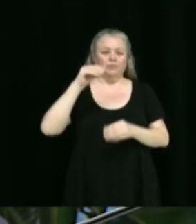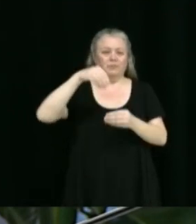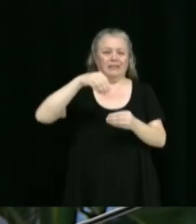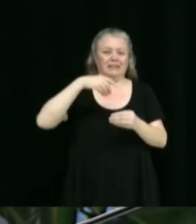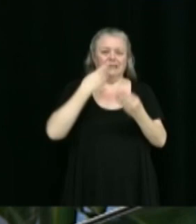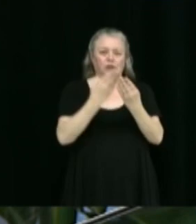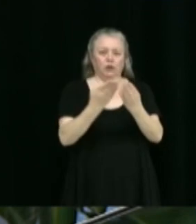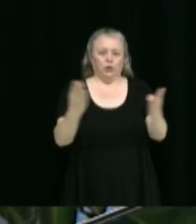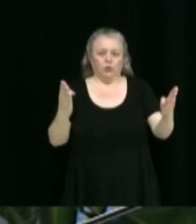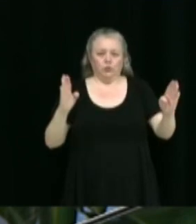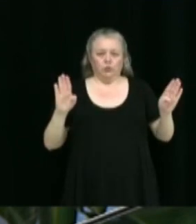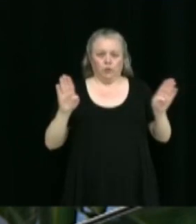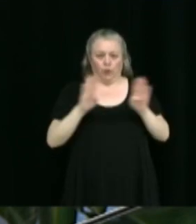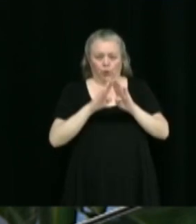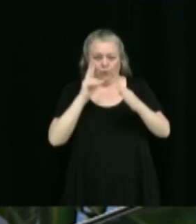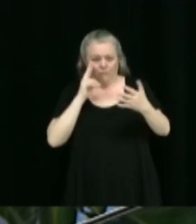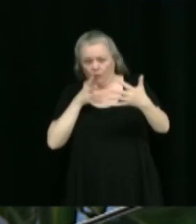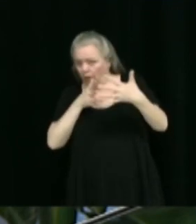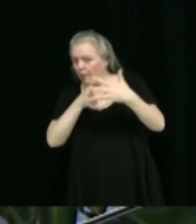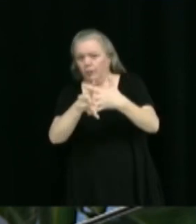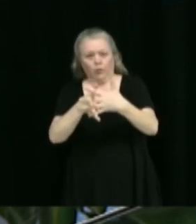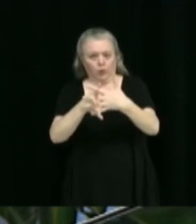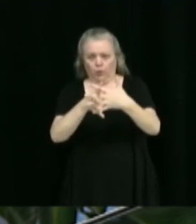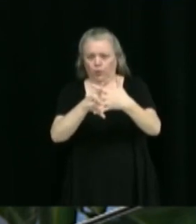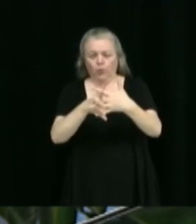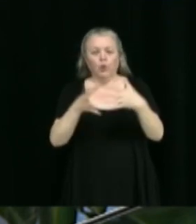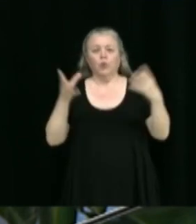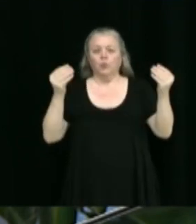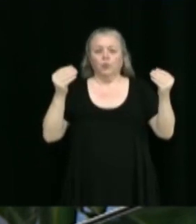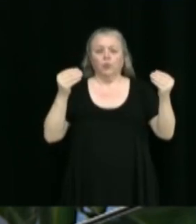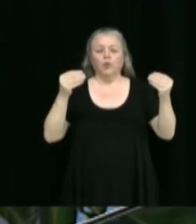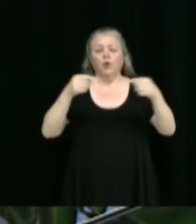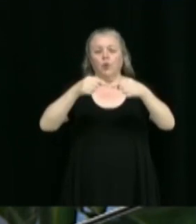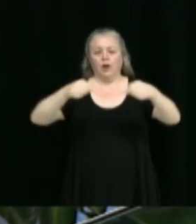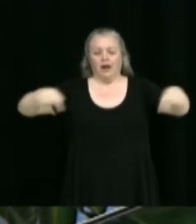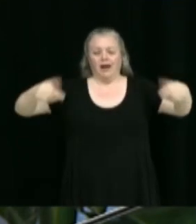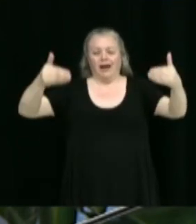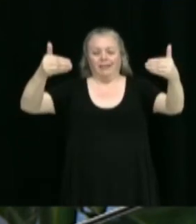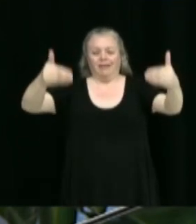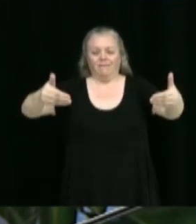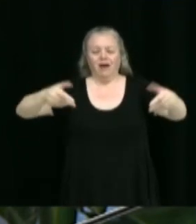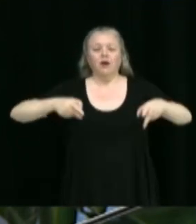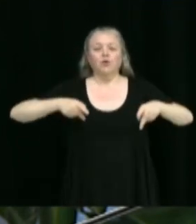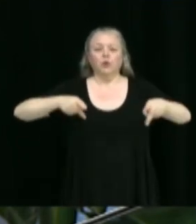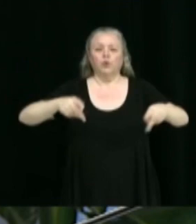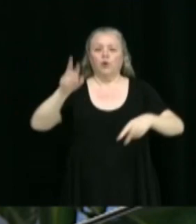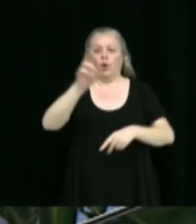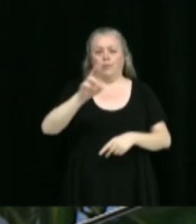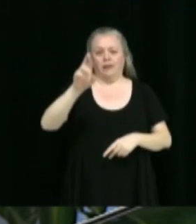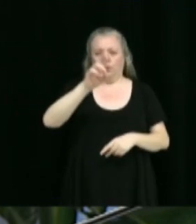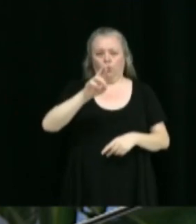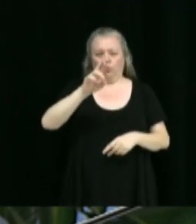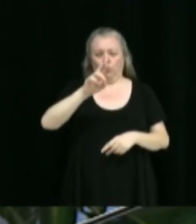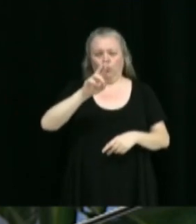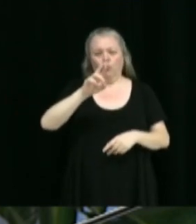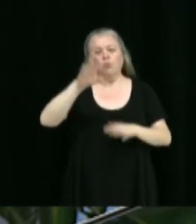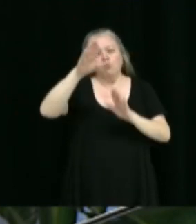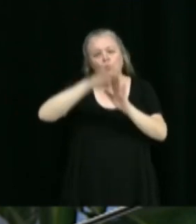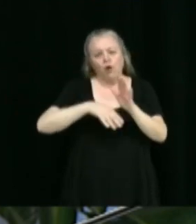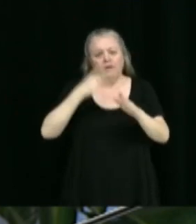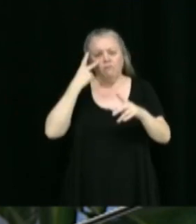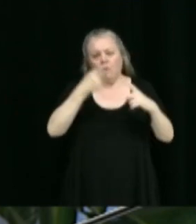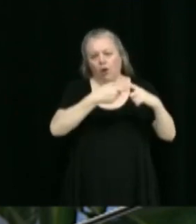permanence le long de la ligne avant de la rue Roméo afin de minimiser l'impact visuel de la roulotte. Le